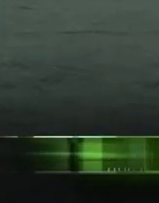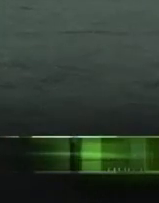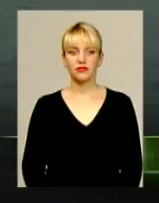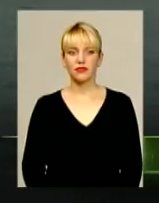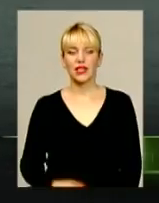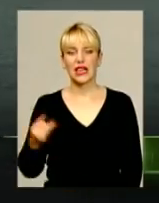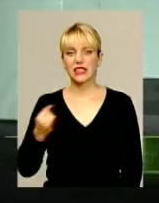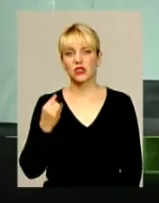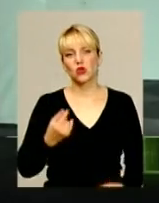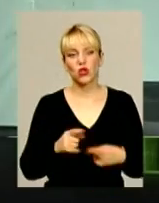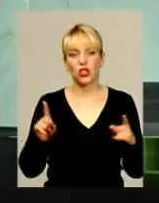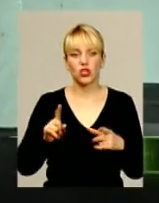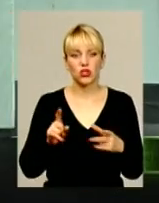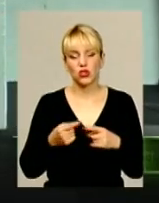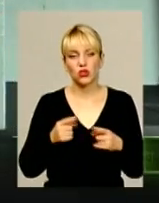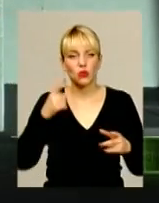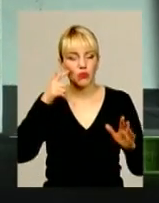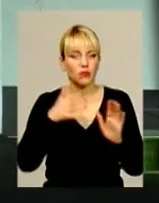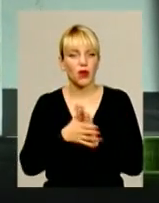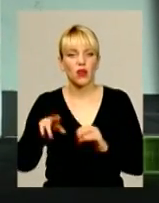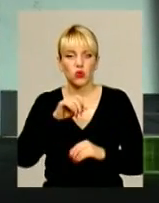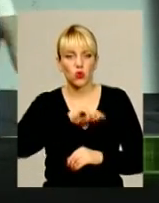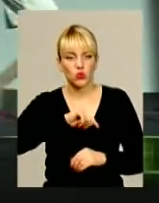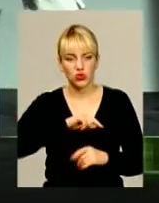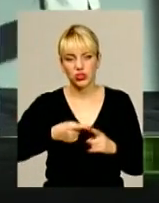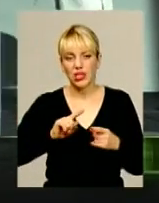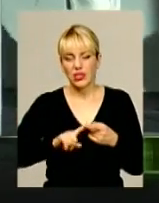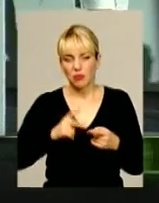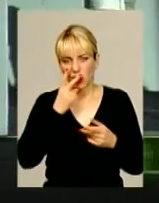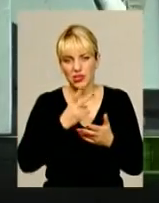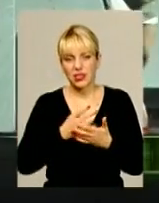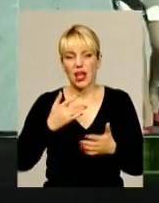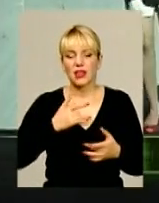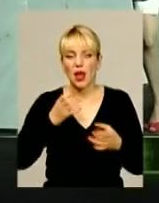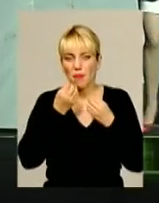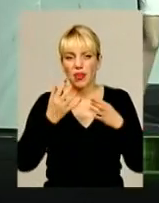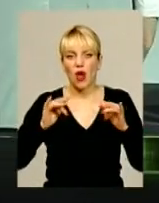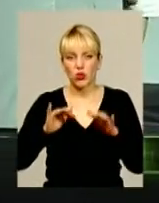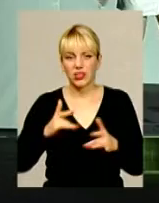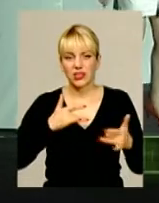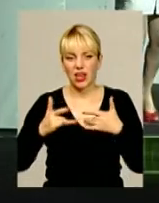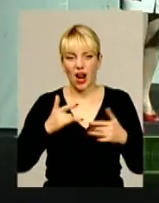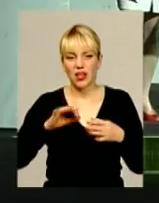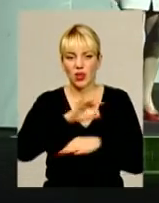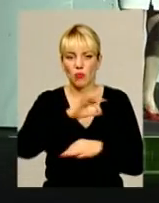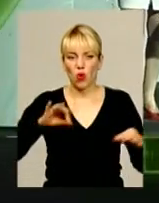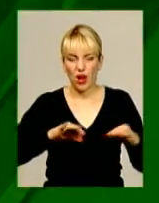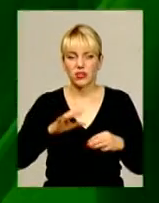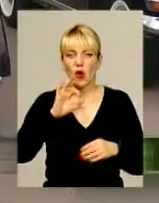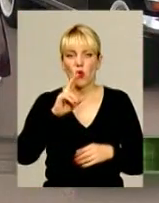Історія, що проймає до глибини душі, хмельничанам показали благодійний театральний проєкт «Оскар та рожева пані».